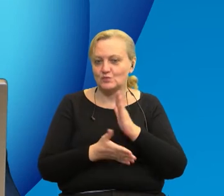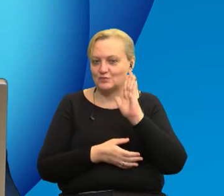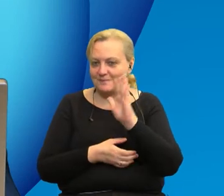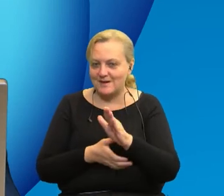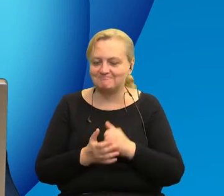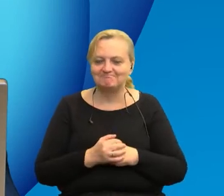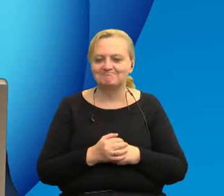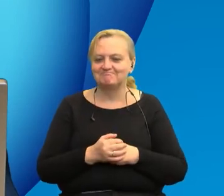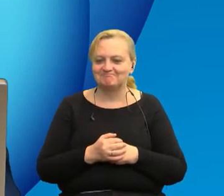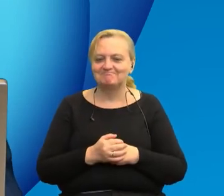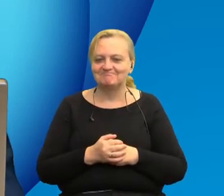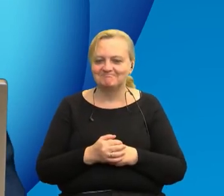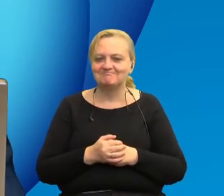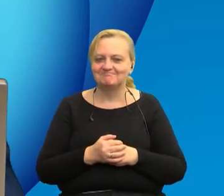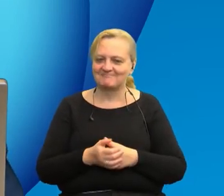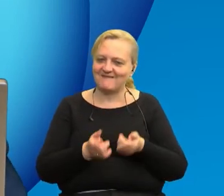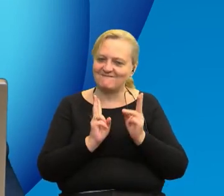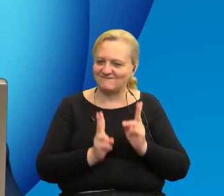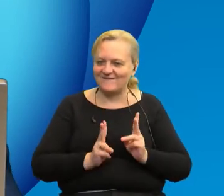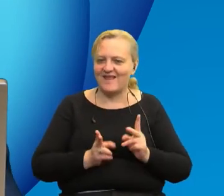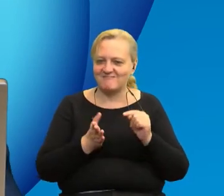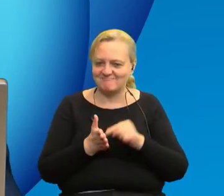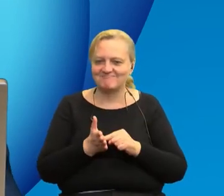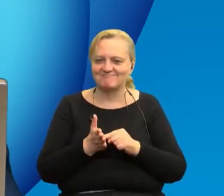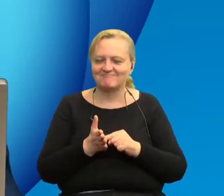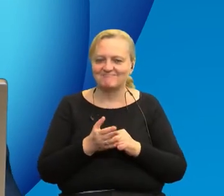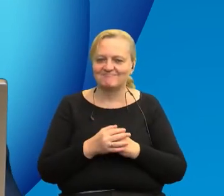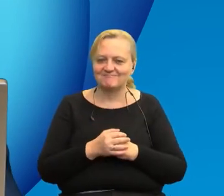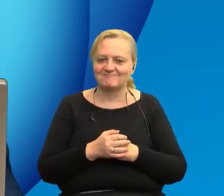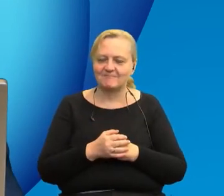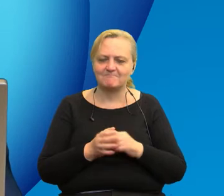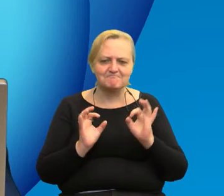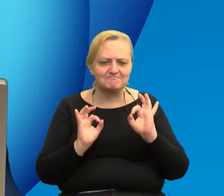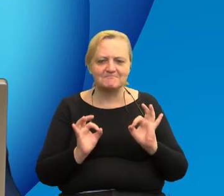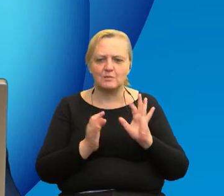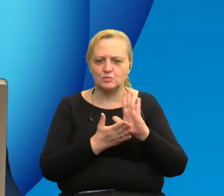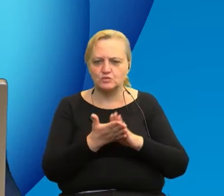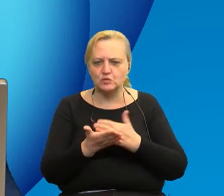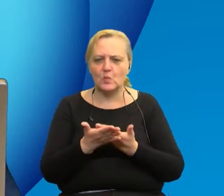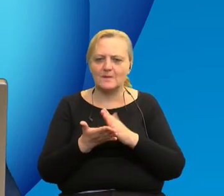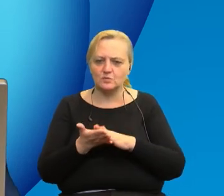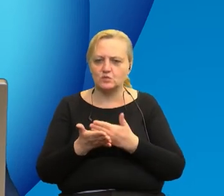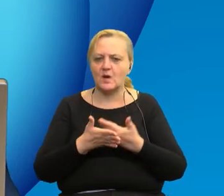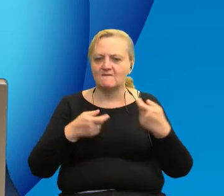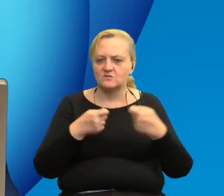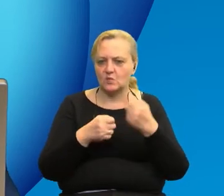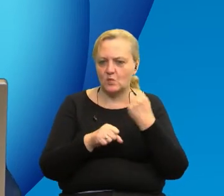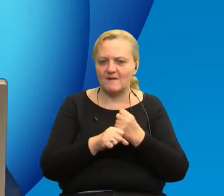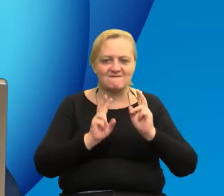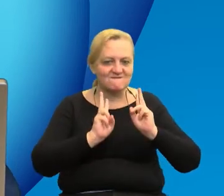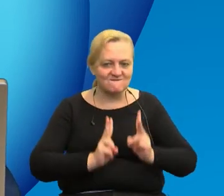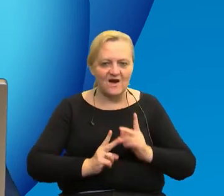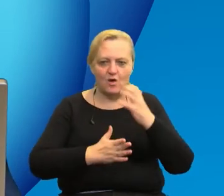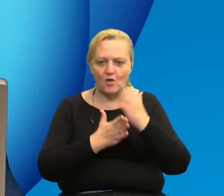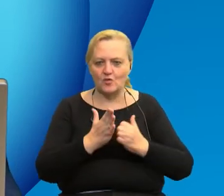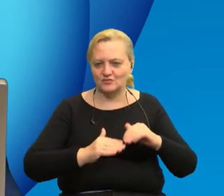takie konkretne i namacalne przykłady, że ta współpraca faktycznie może